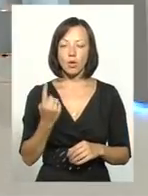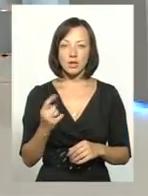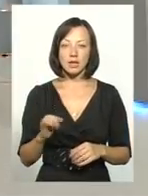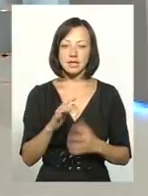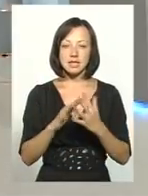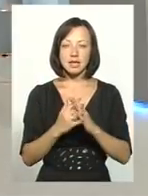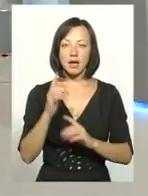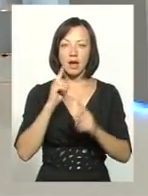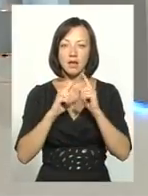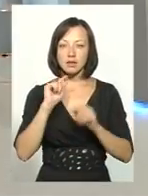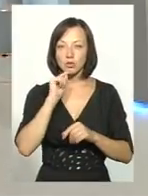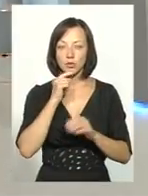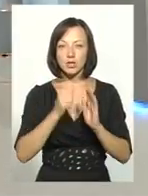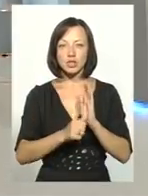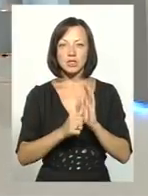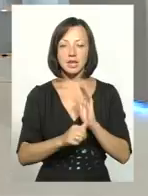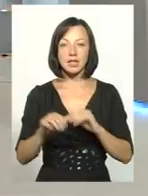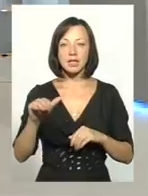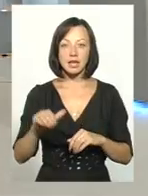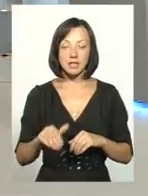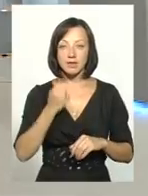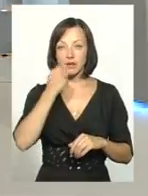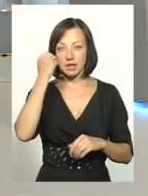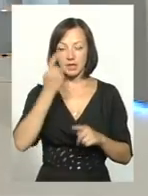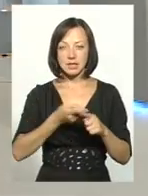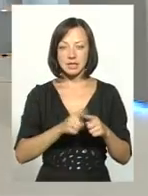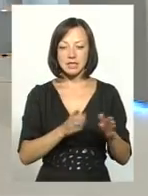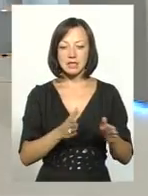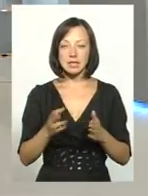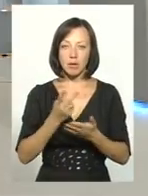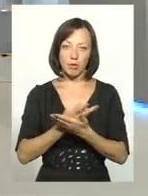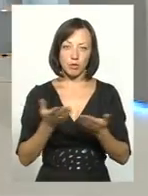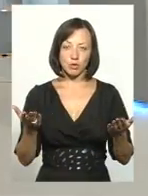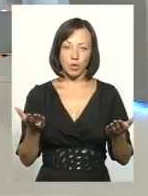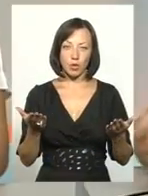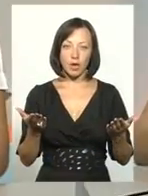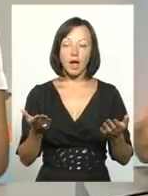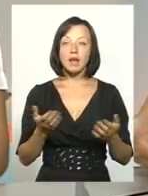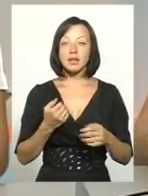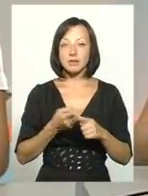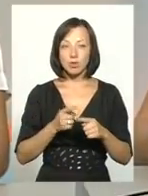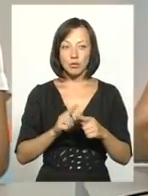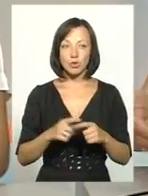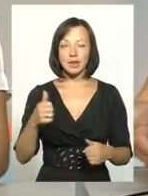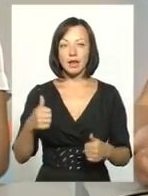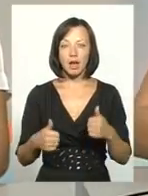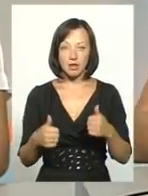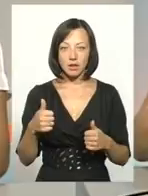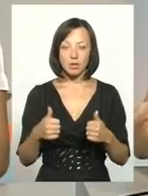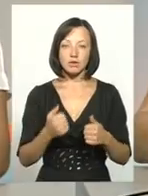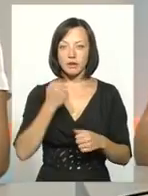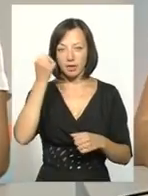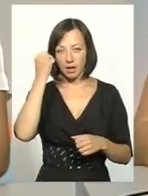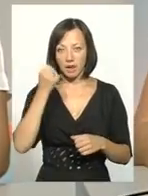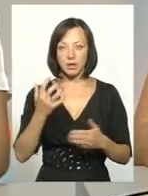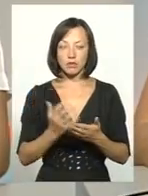сільських рад зекономила 60 тисяч завдяки цій системі прозоро. Тому що завдяки оцьому тендеру, завдяки